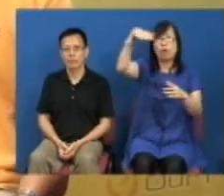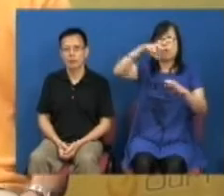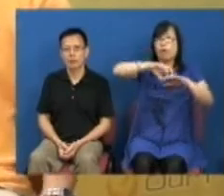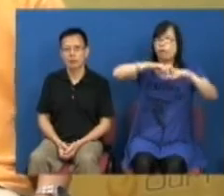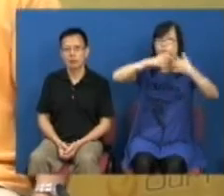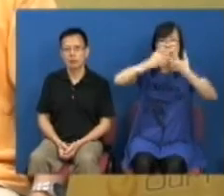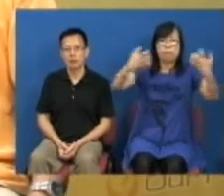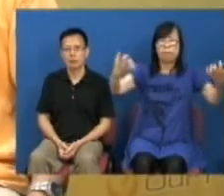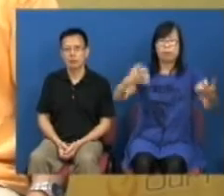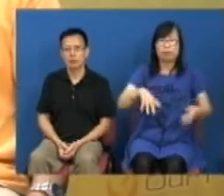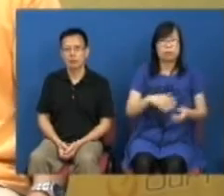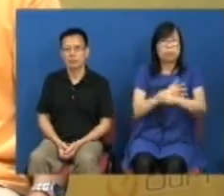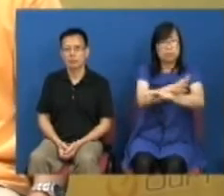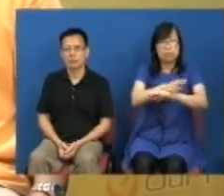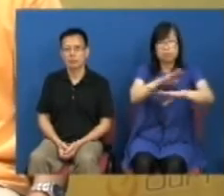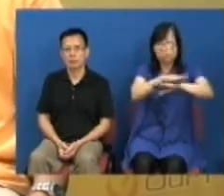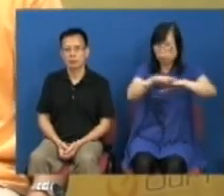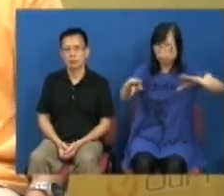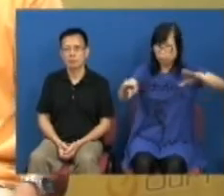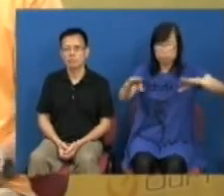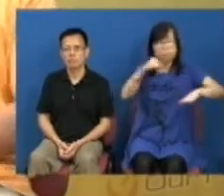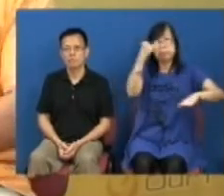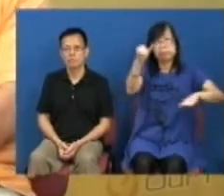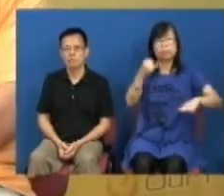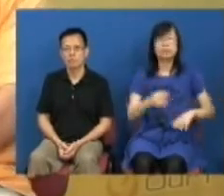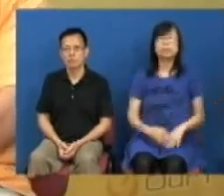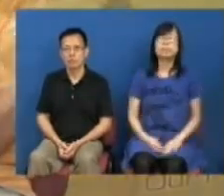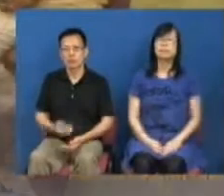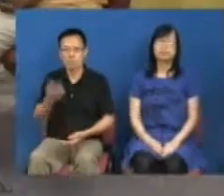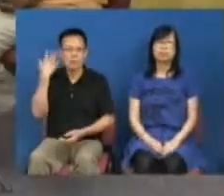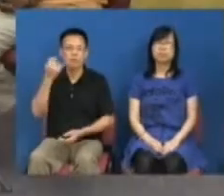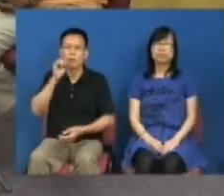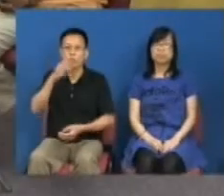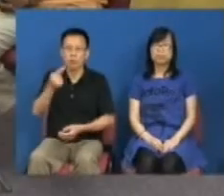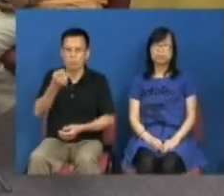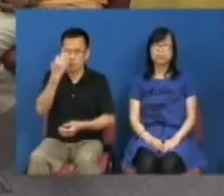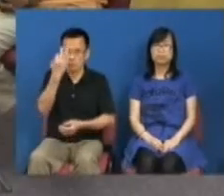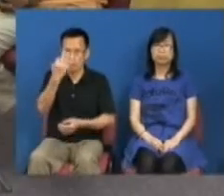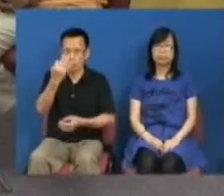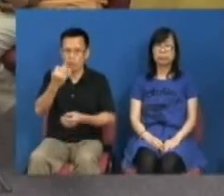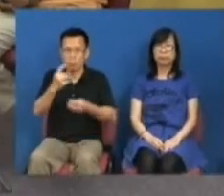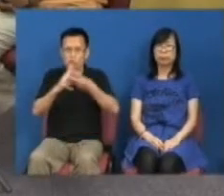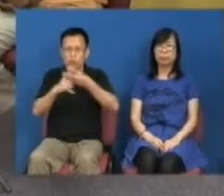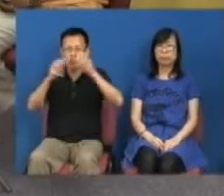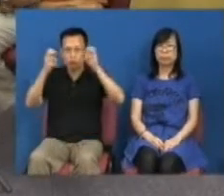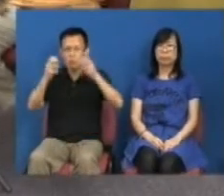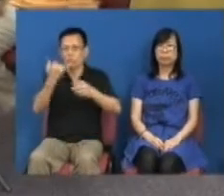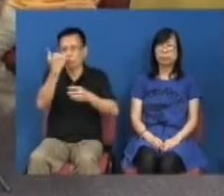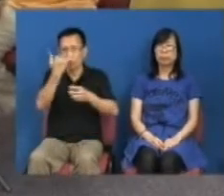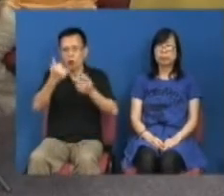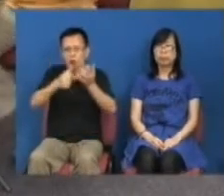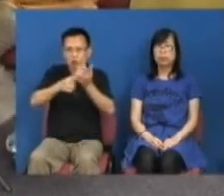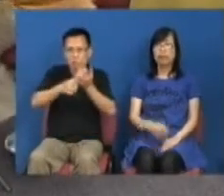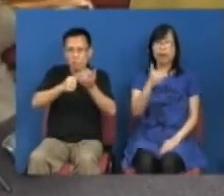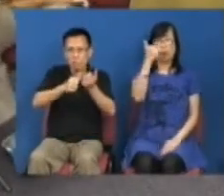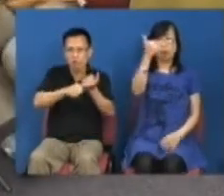局面对社会稳定是不好的不良好刚才你说过有三大主题六个副题六个副